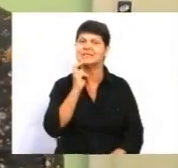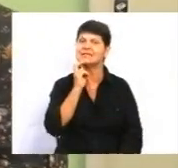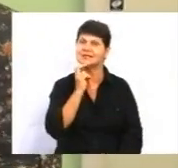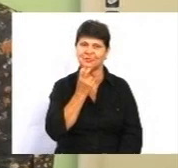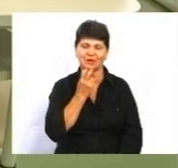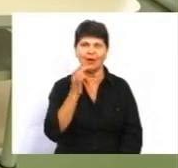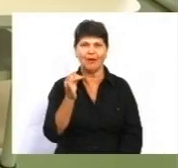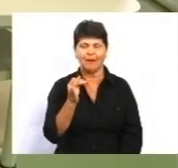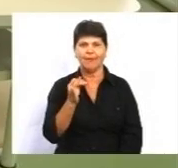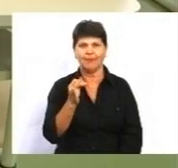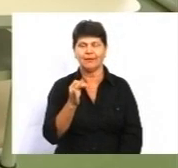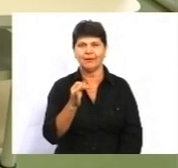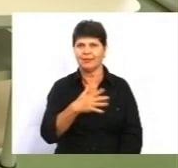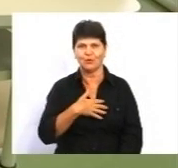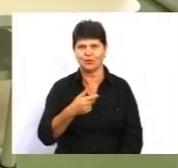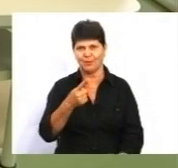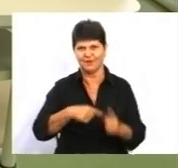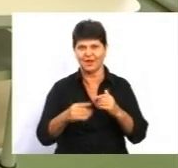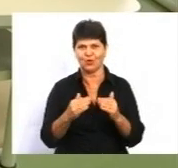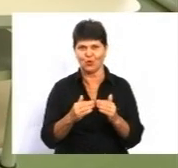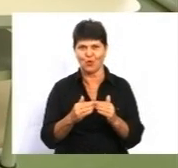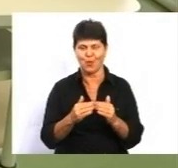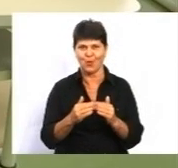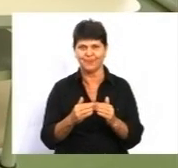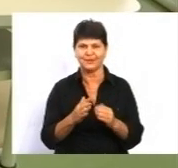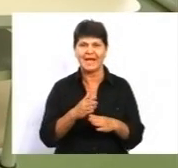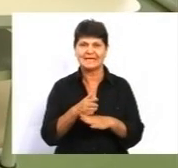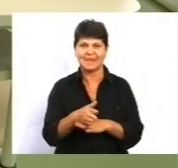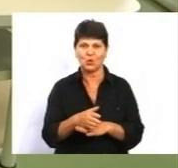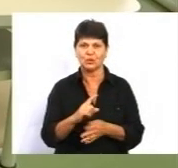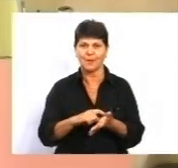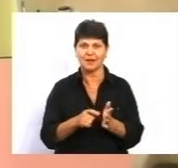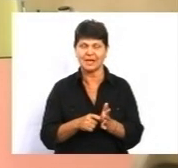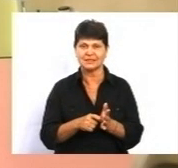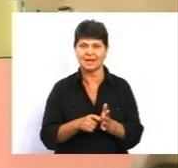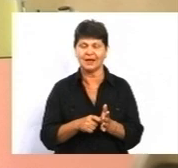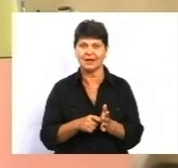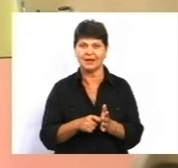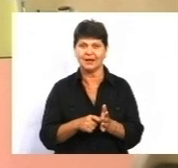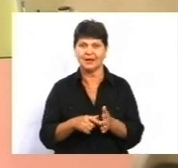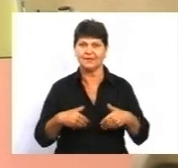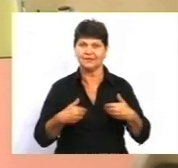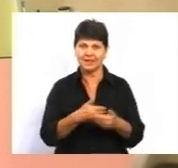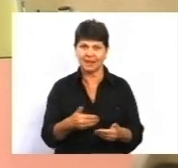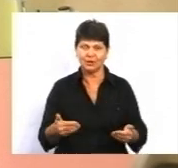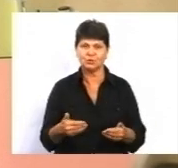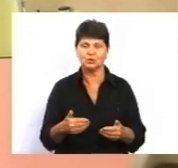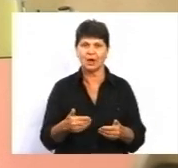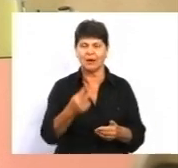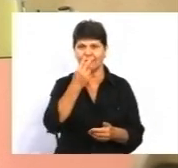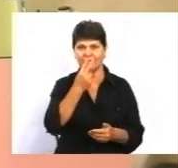навіть були такі випадки, що не хотіли йти додому. Заходимо в класну кімнату, вони вітаються. В нас тут є, дивіться,